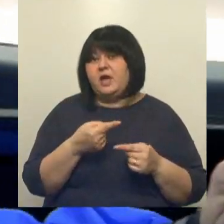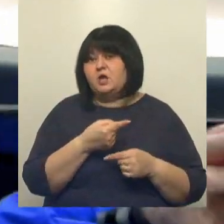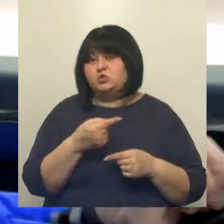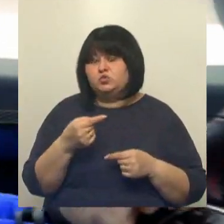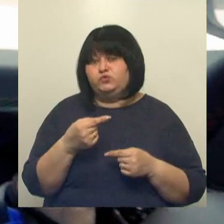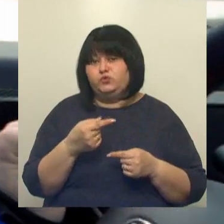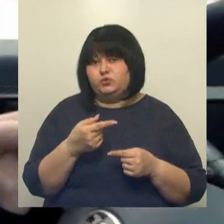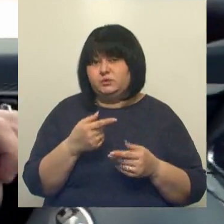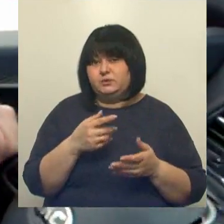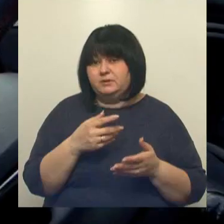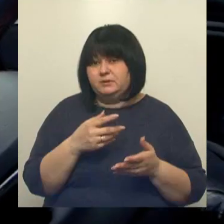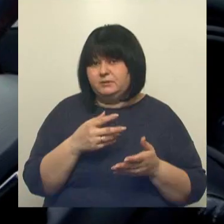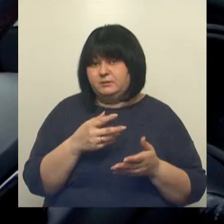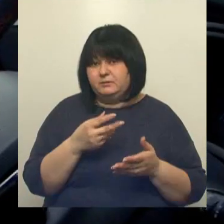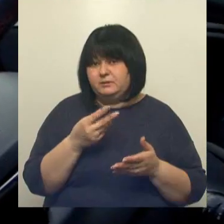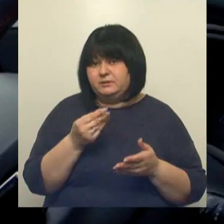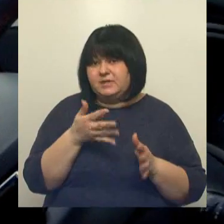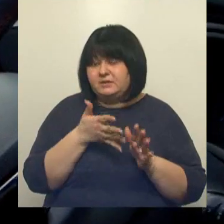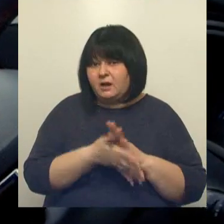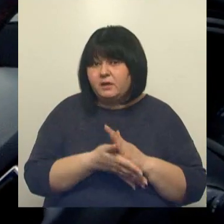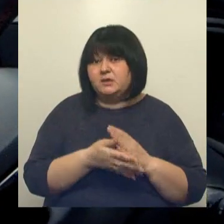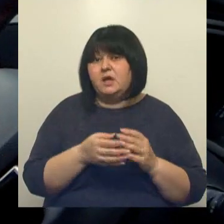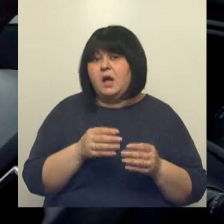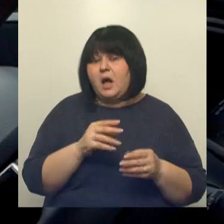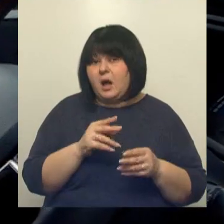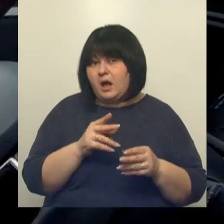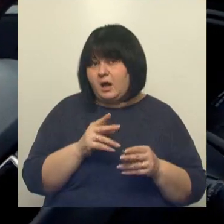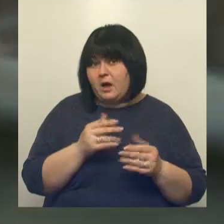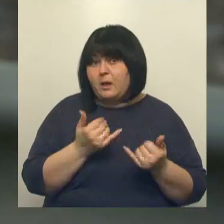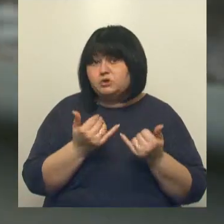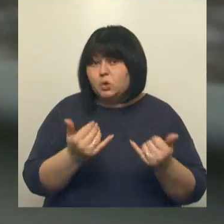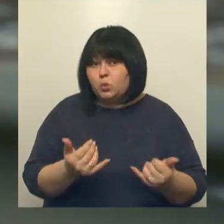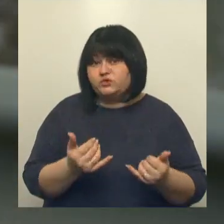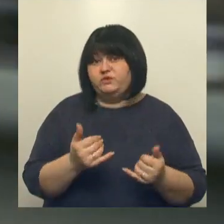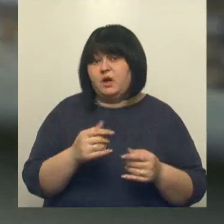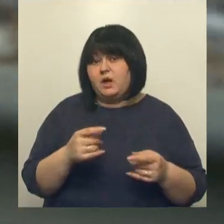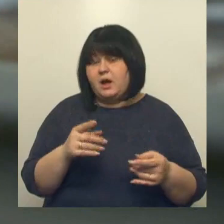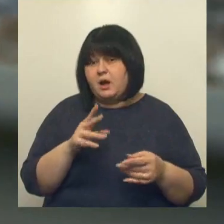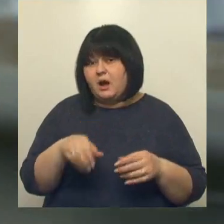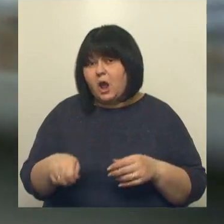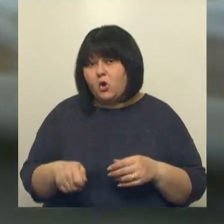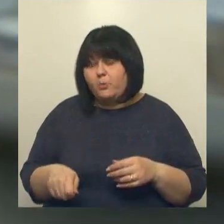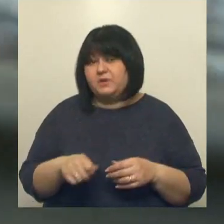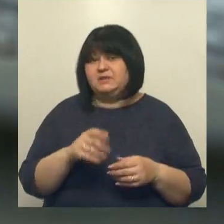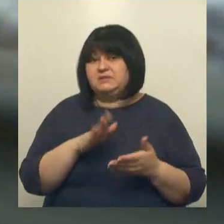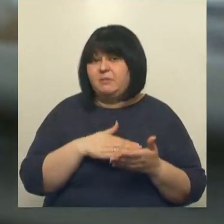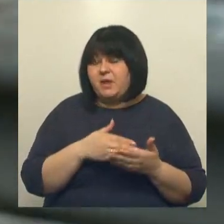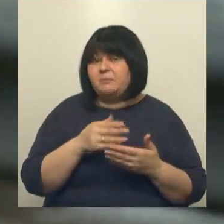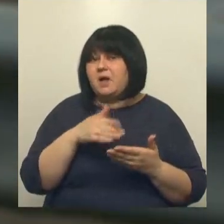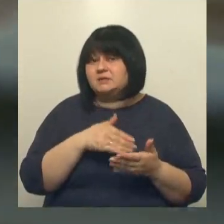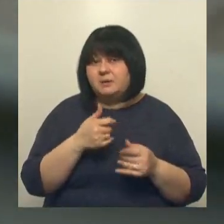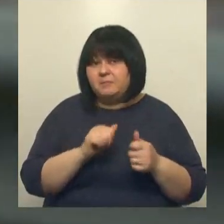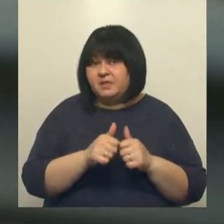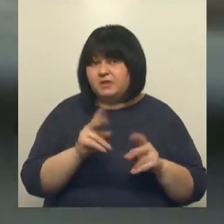затраты на обслуживание элементов двигателя, элементов коробки, сцепления. Соответственно, не нужно менять масло, но после